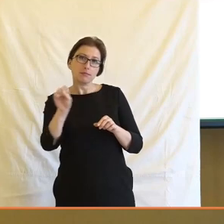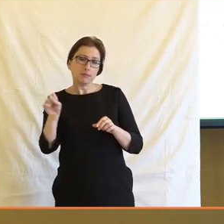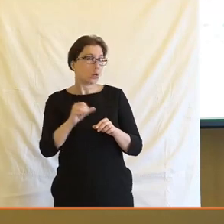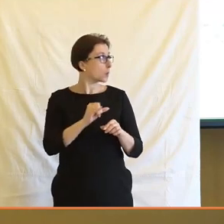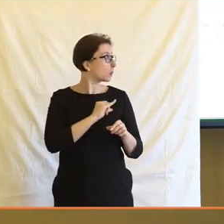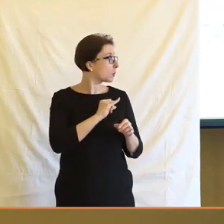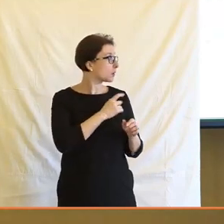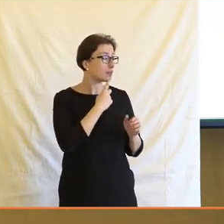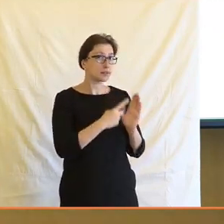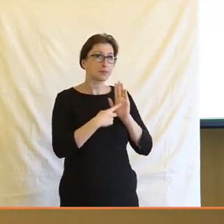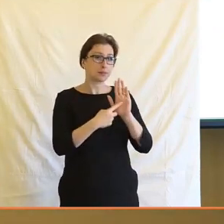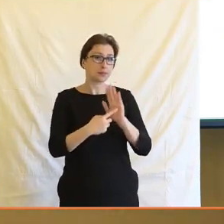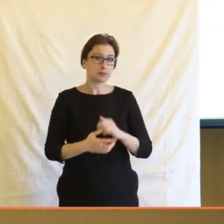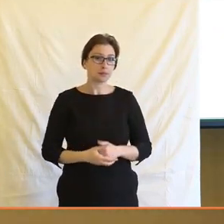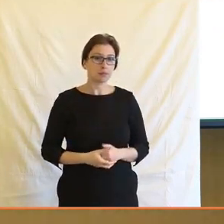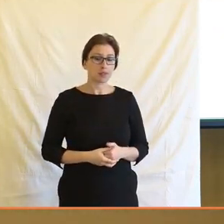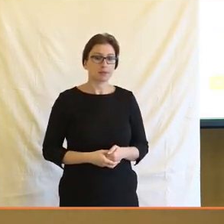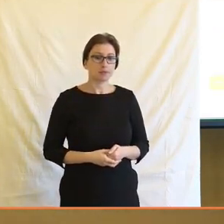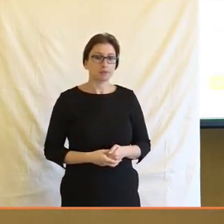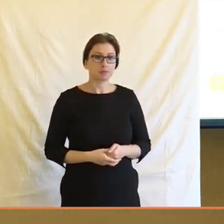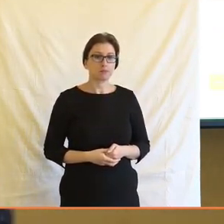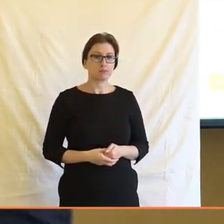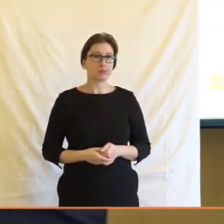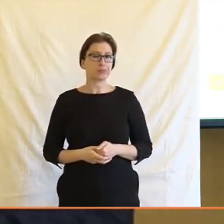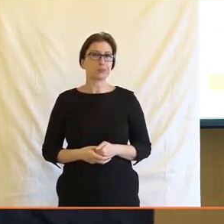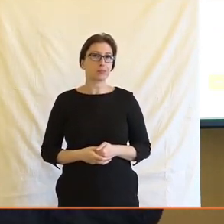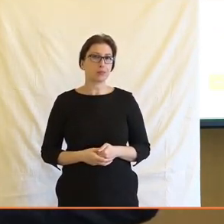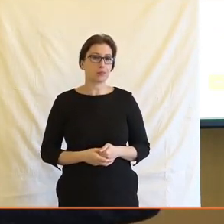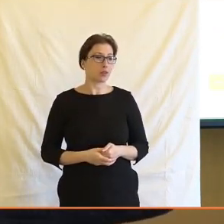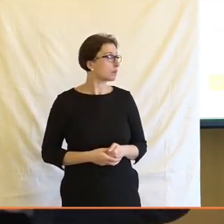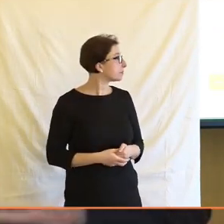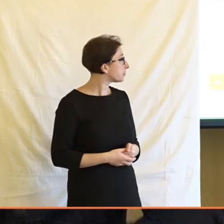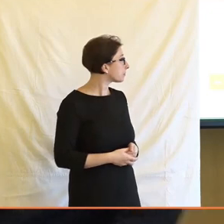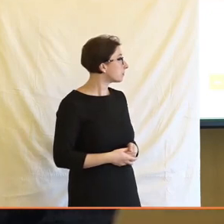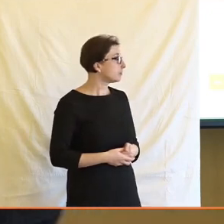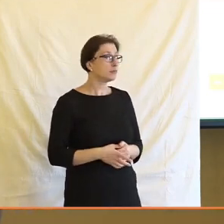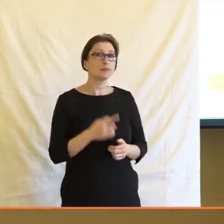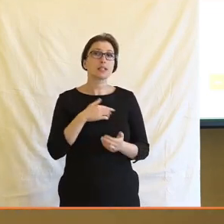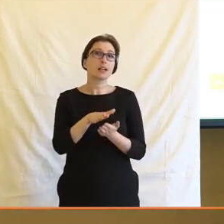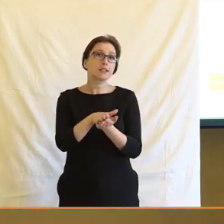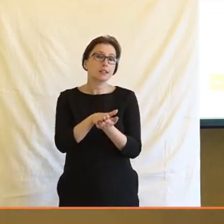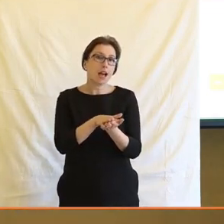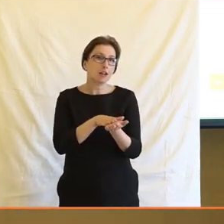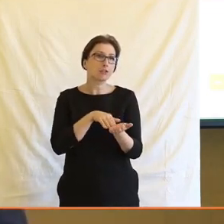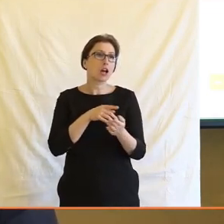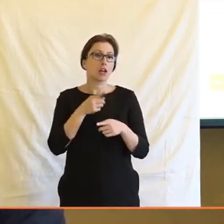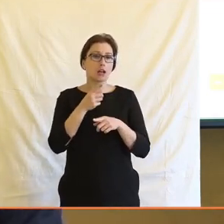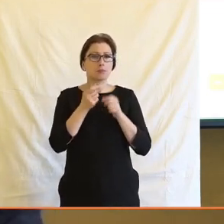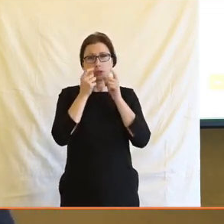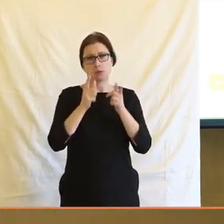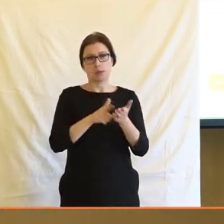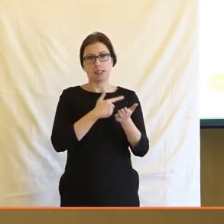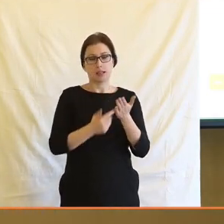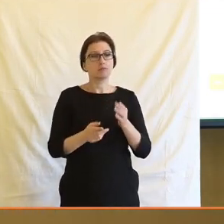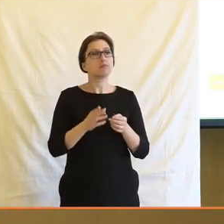zazajímavé považuji, pokud se mohu k tomu posunout. Tak, ten začátek je takový velmi nepřekvapivý